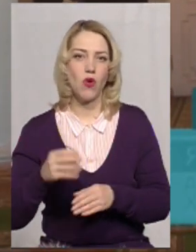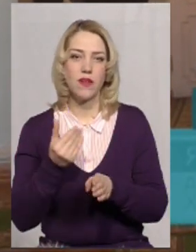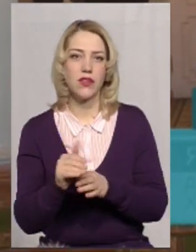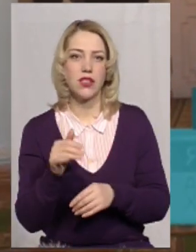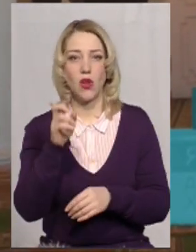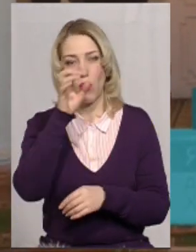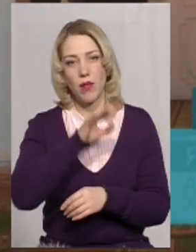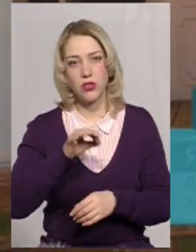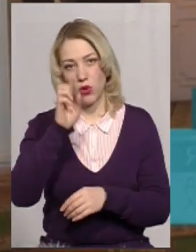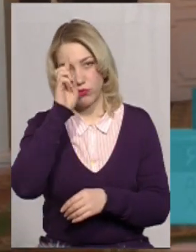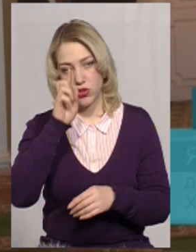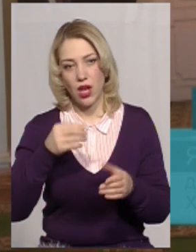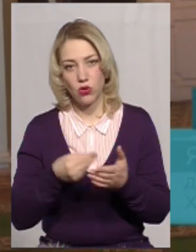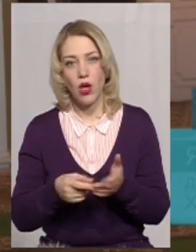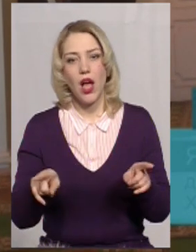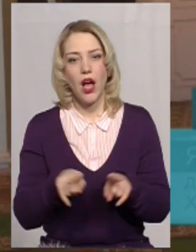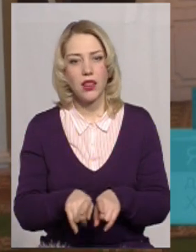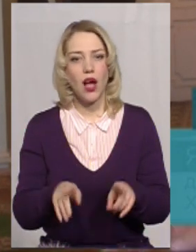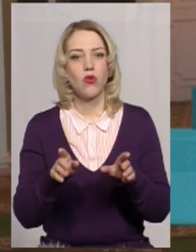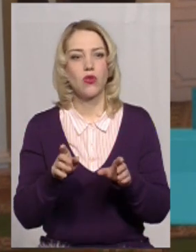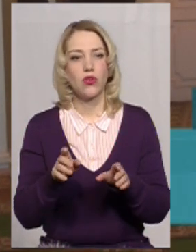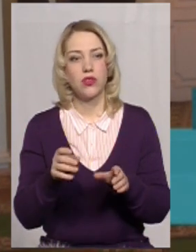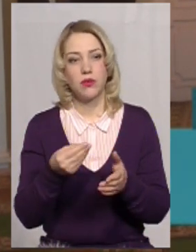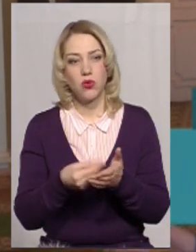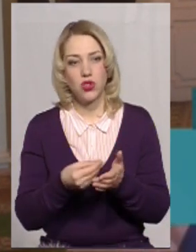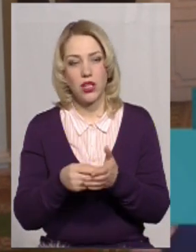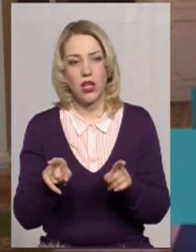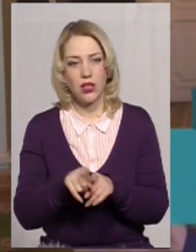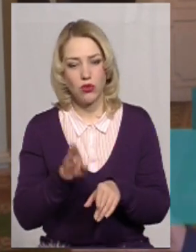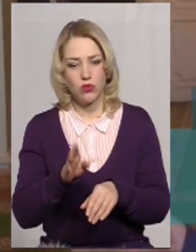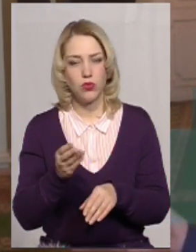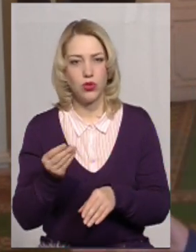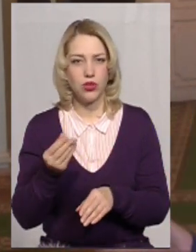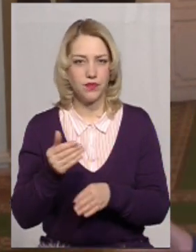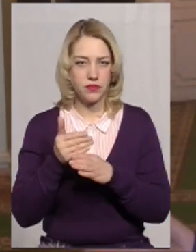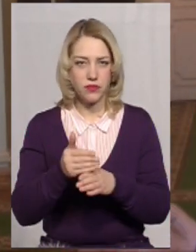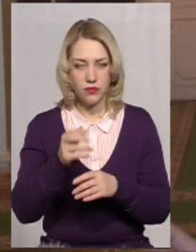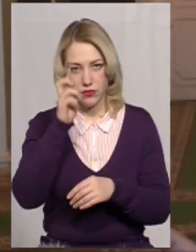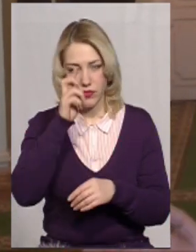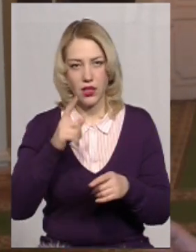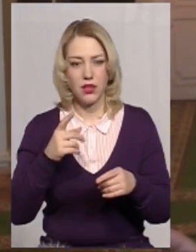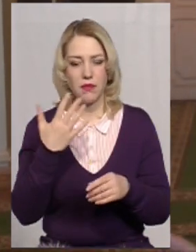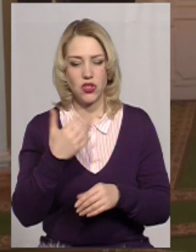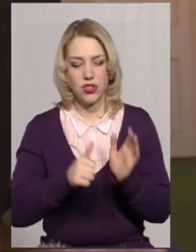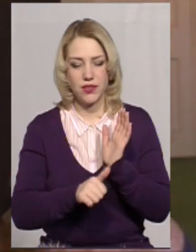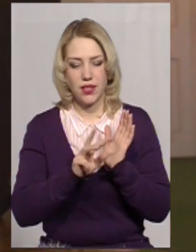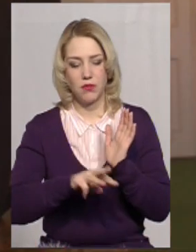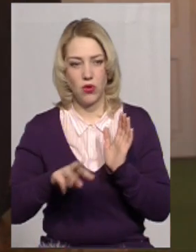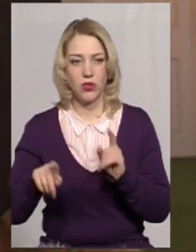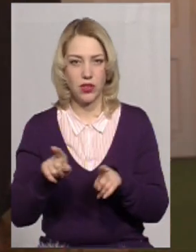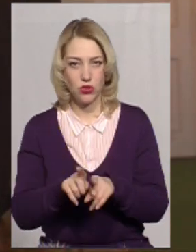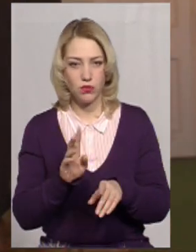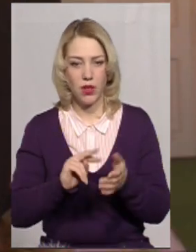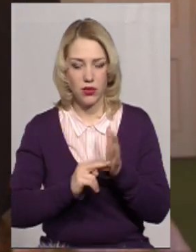обласного бюджету, а також будуть заложені кошти деферіаловські. Приблизно 60 мільйонів теж планується. Ми